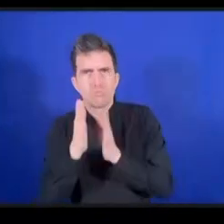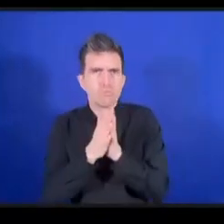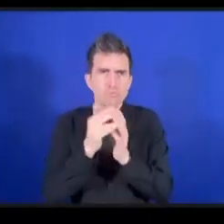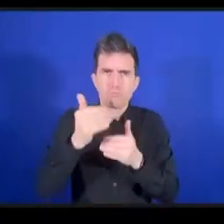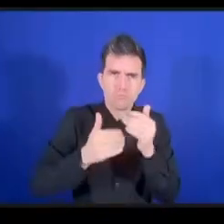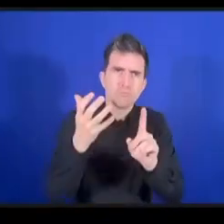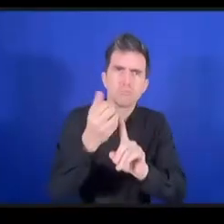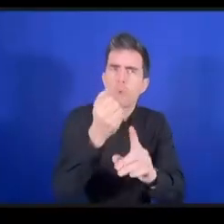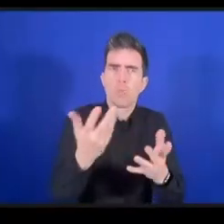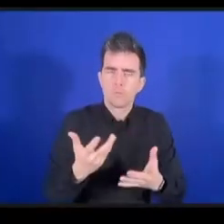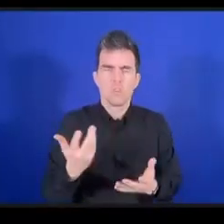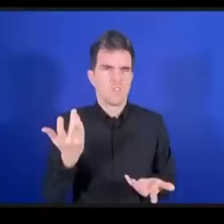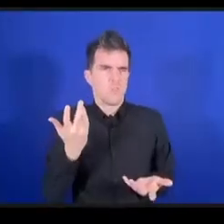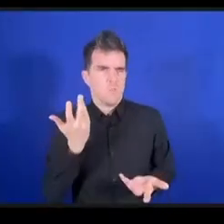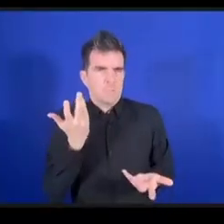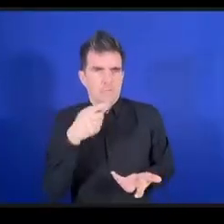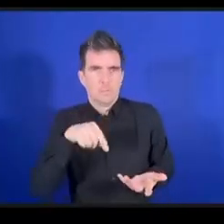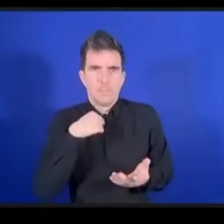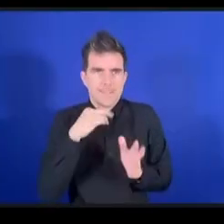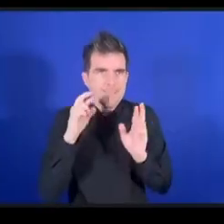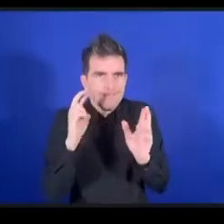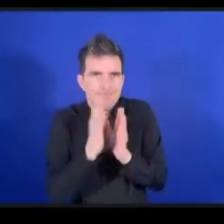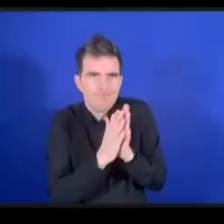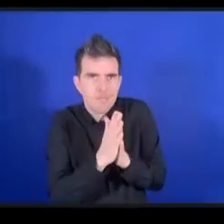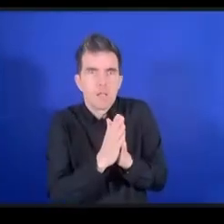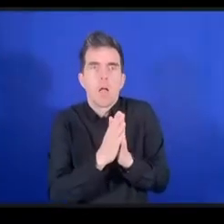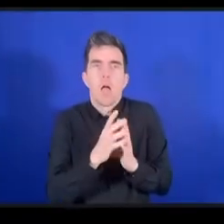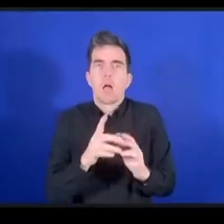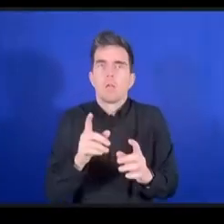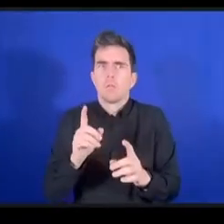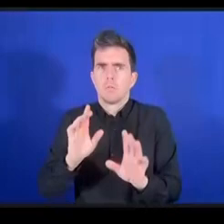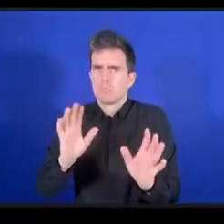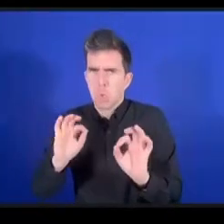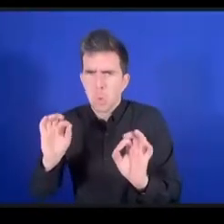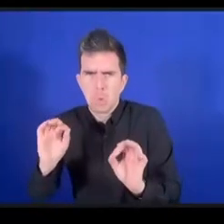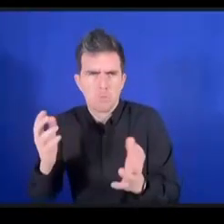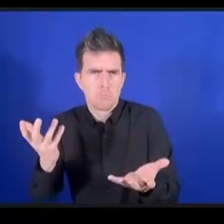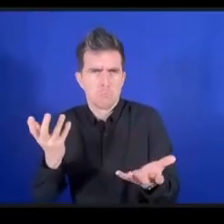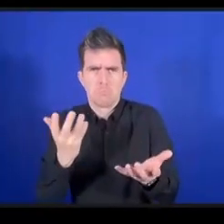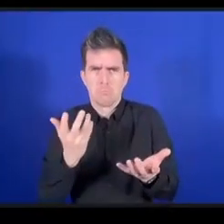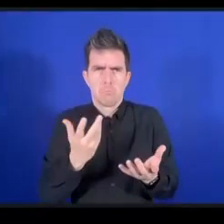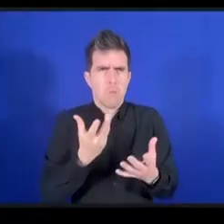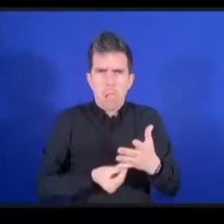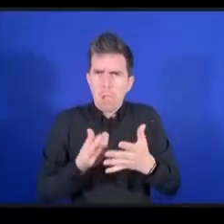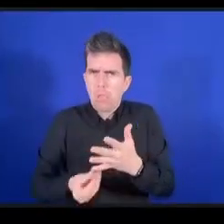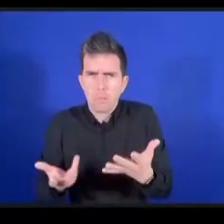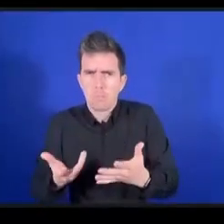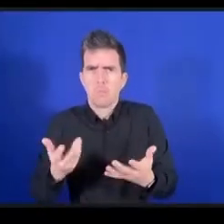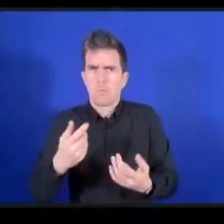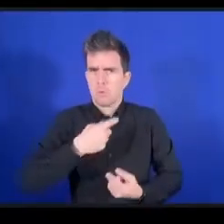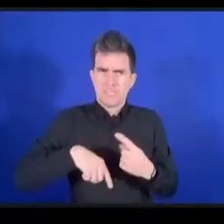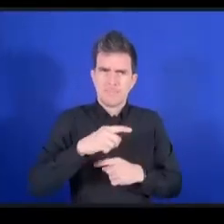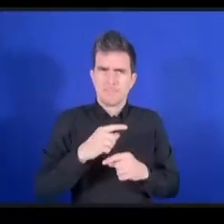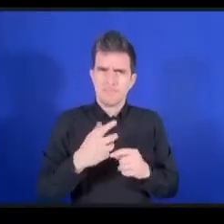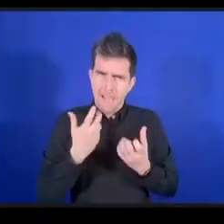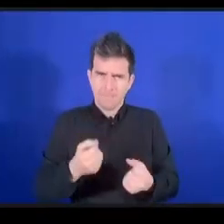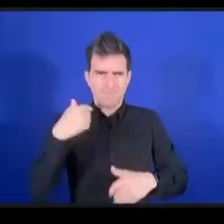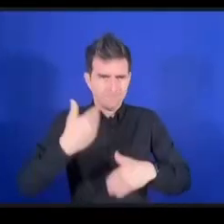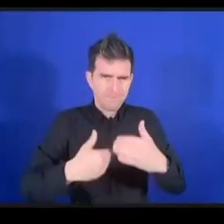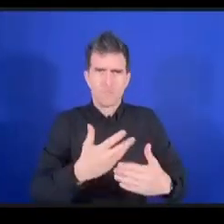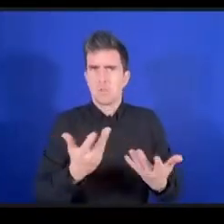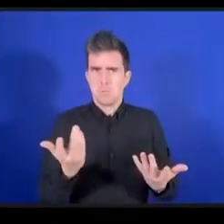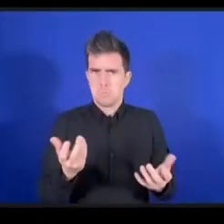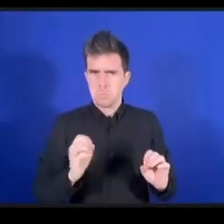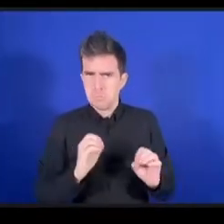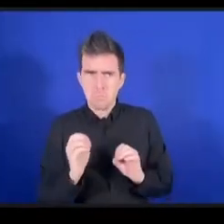ما هي الأشياء الغائبة حتى نتمكن في نهاية الأمر من التوصل إلى